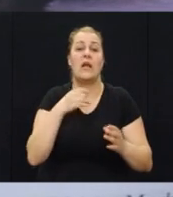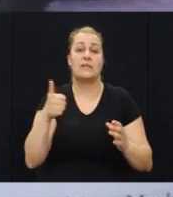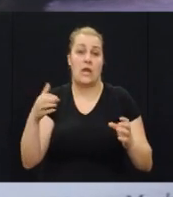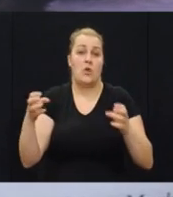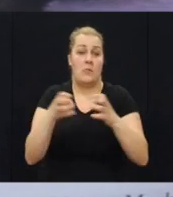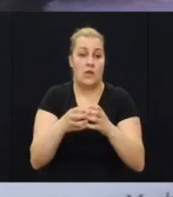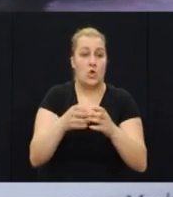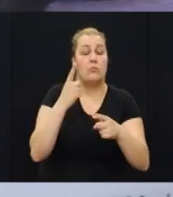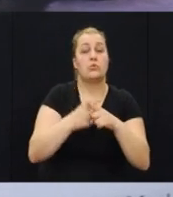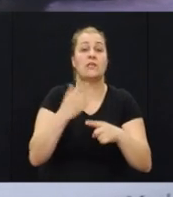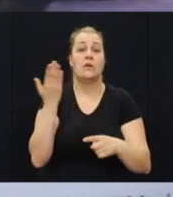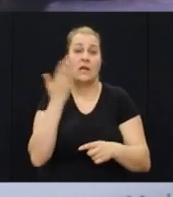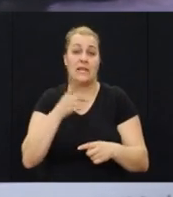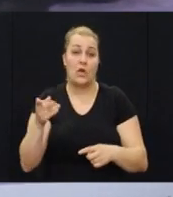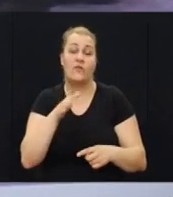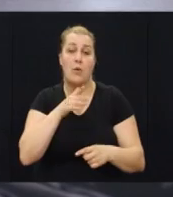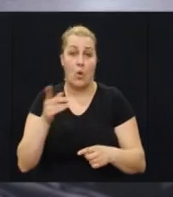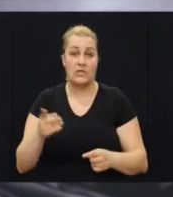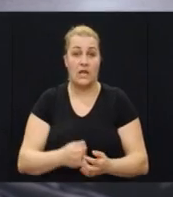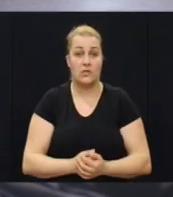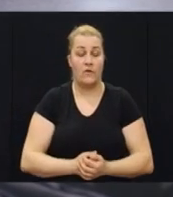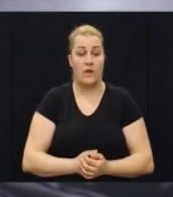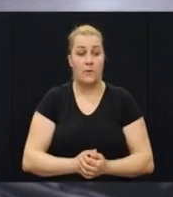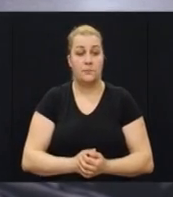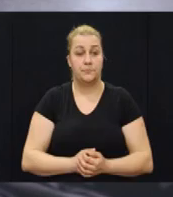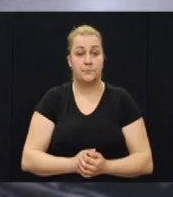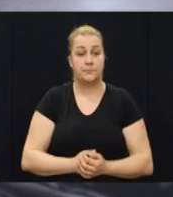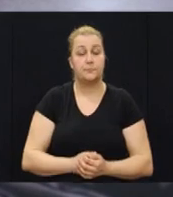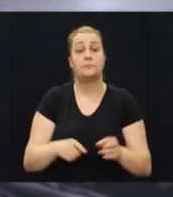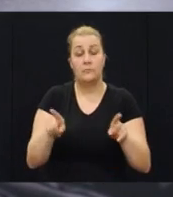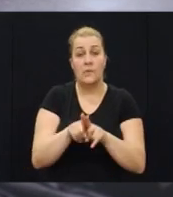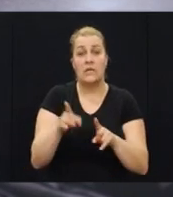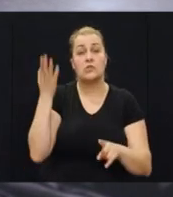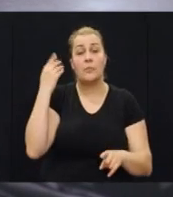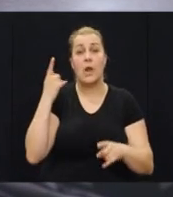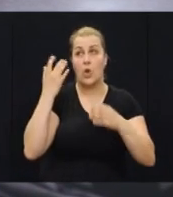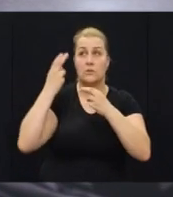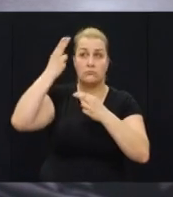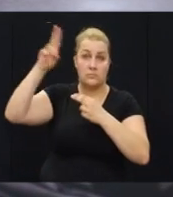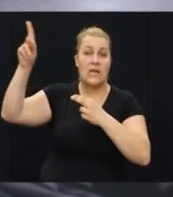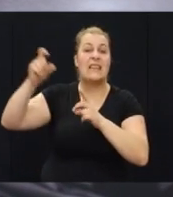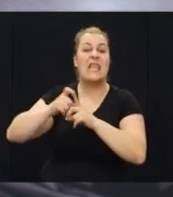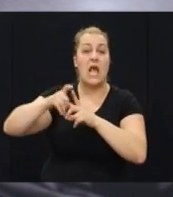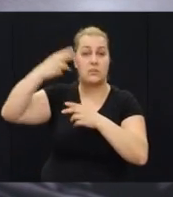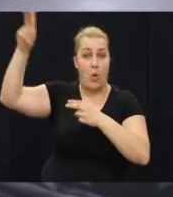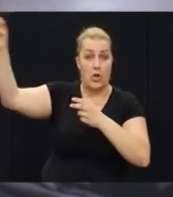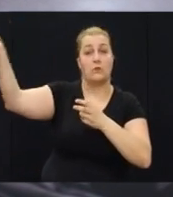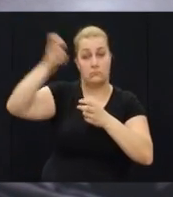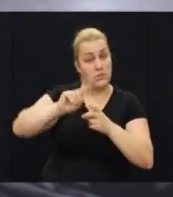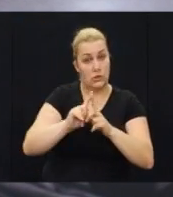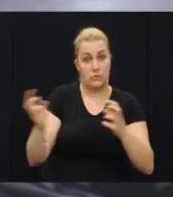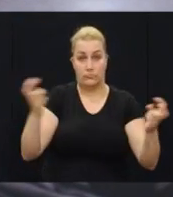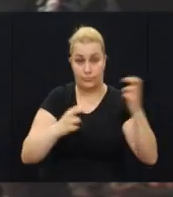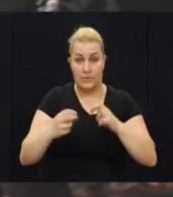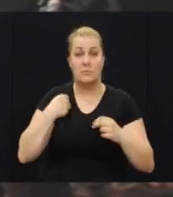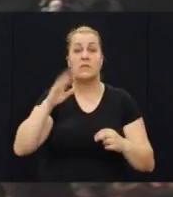plus Hercegovina. Tako i Bosna naša i Hercegovina. Bilo je i normalno iz diaspore ljudi. Mi smo